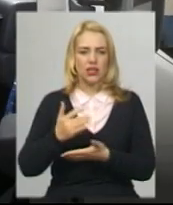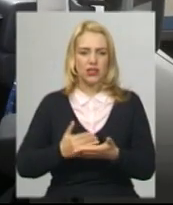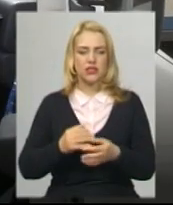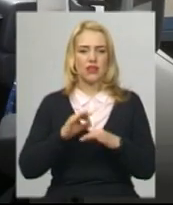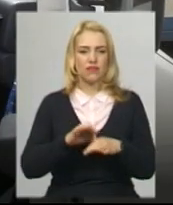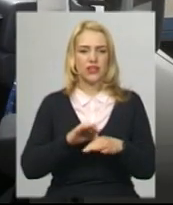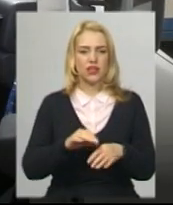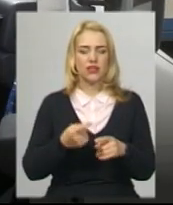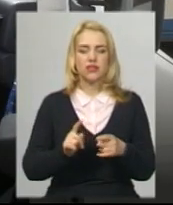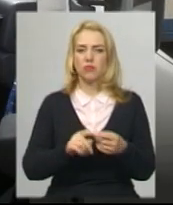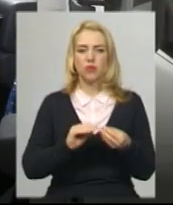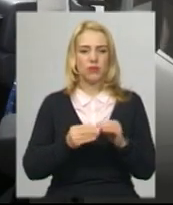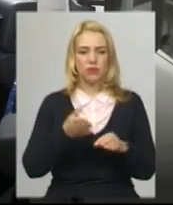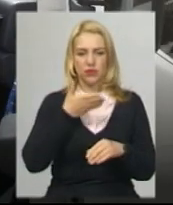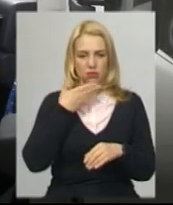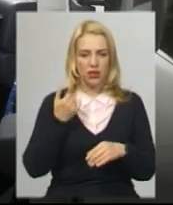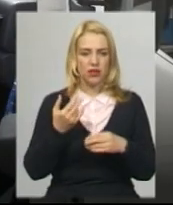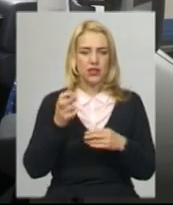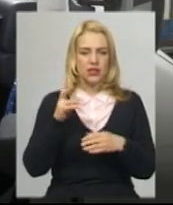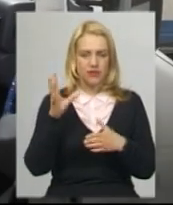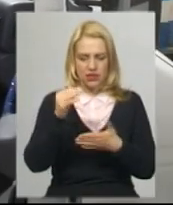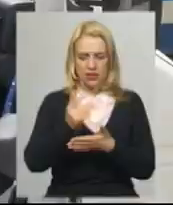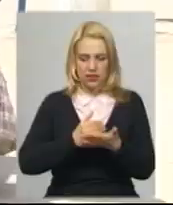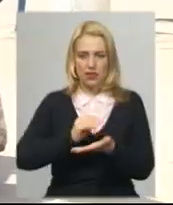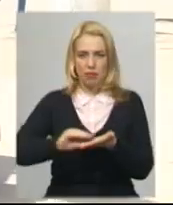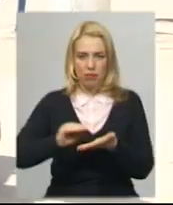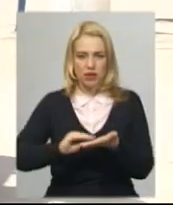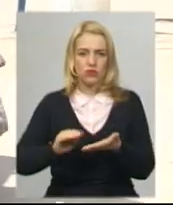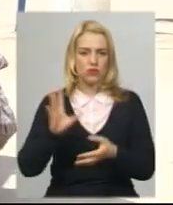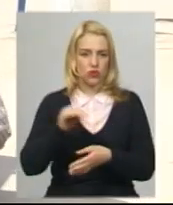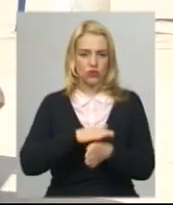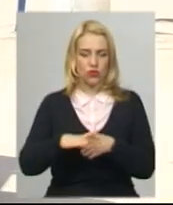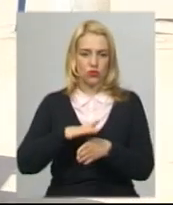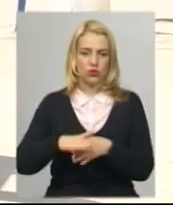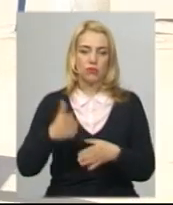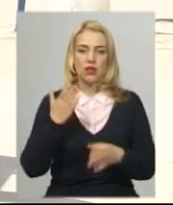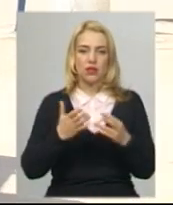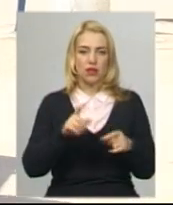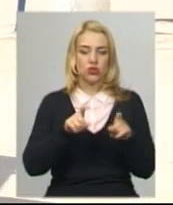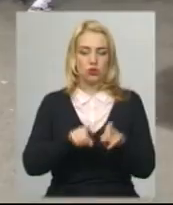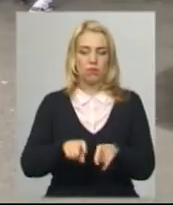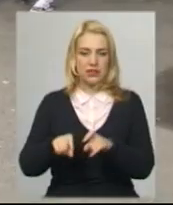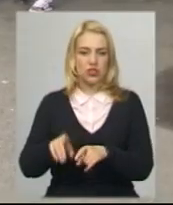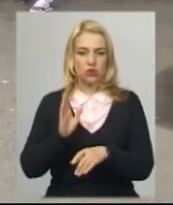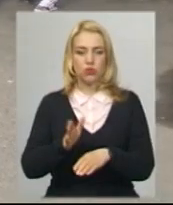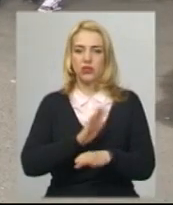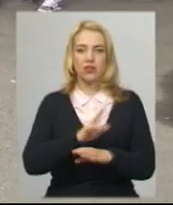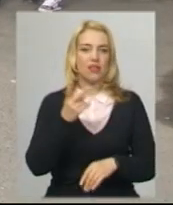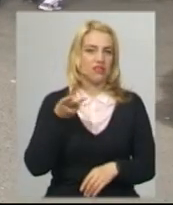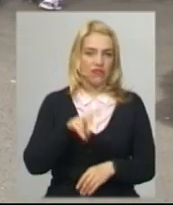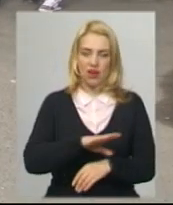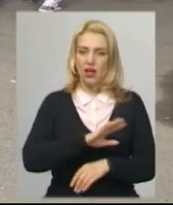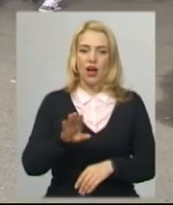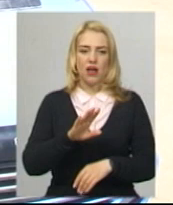З цим проблем то немає. Це заповняємо, запісуємо. Якщо пасажирів буде не два чи чотири, а всі 18 або й 20,